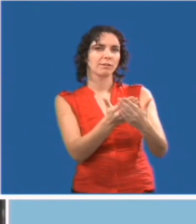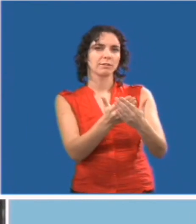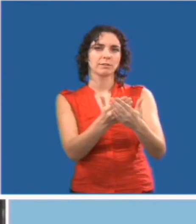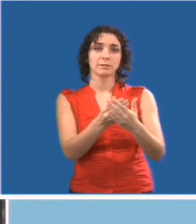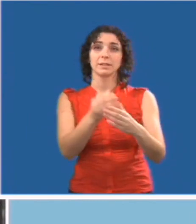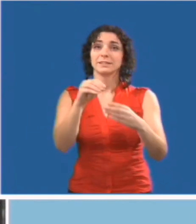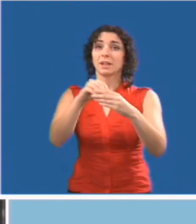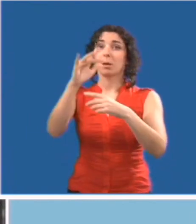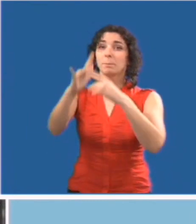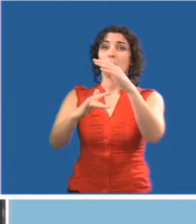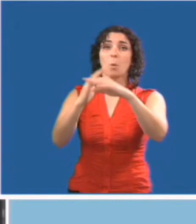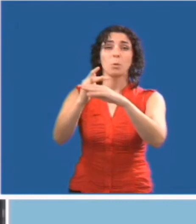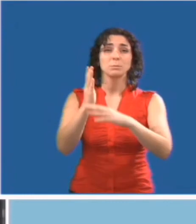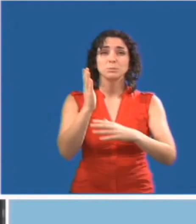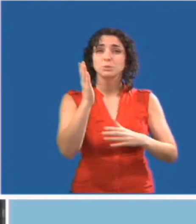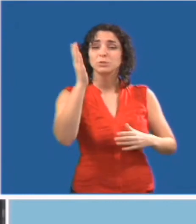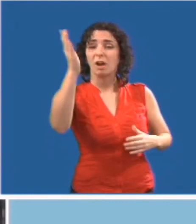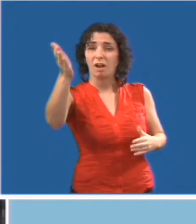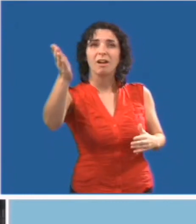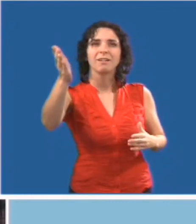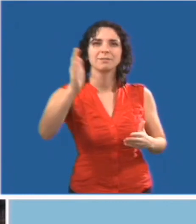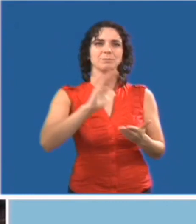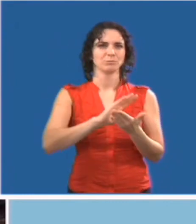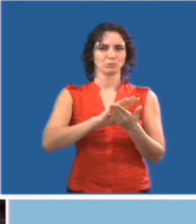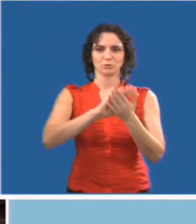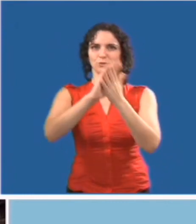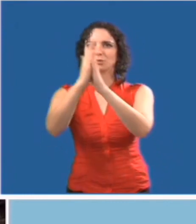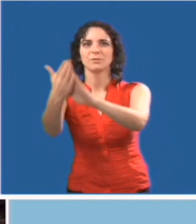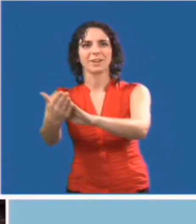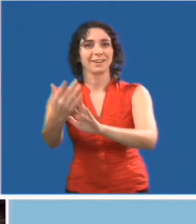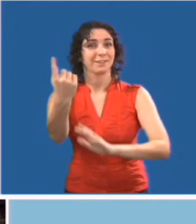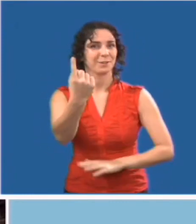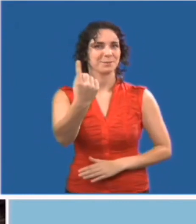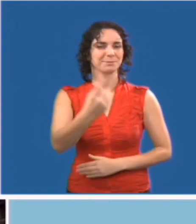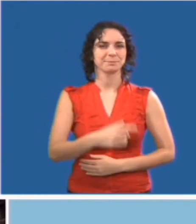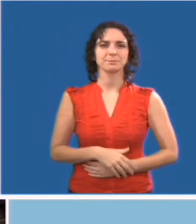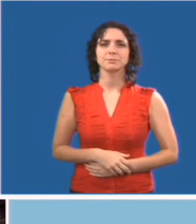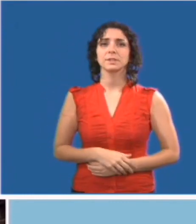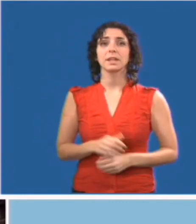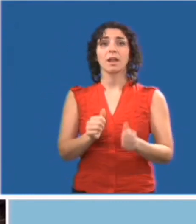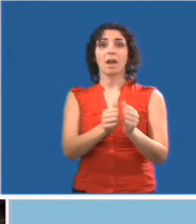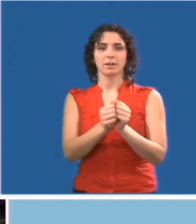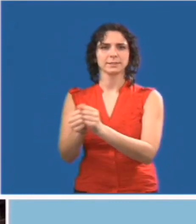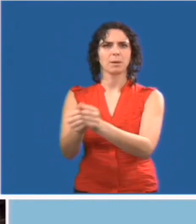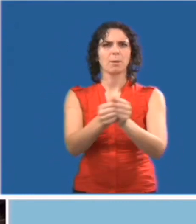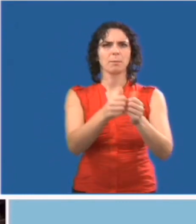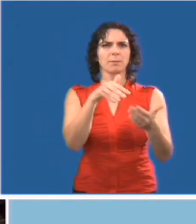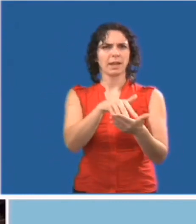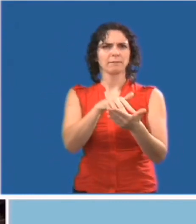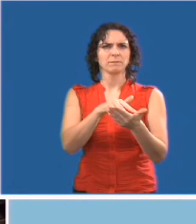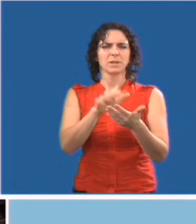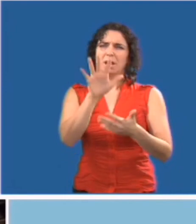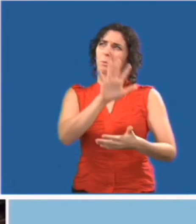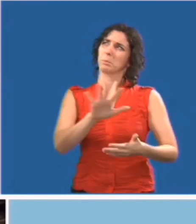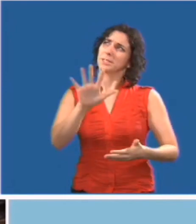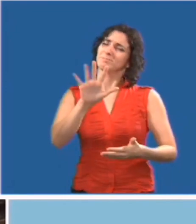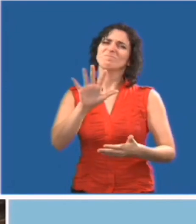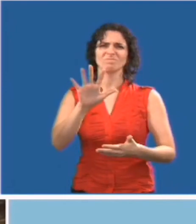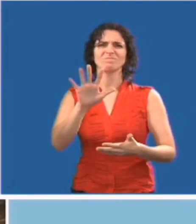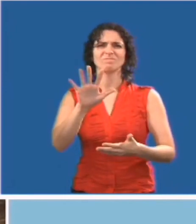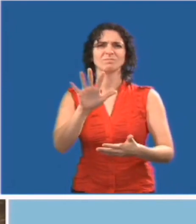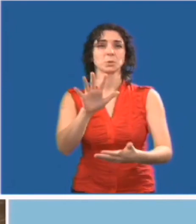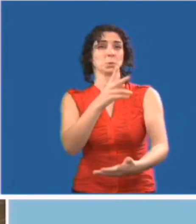monde. Ces 2 millions d'élèves et les personnes qui les encadrent présentement, soit les